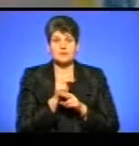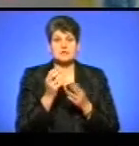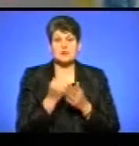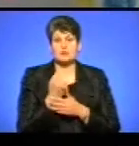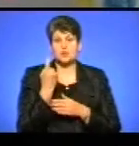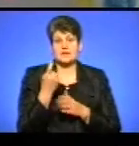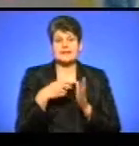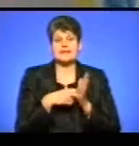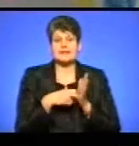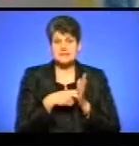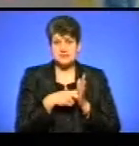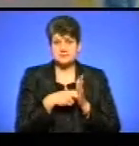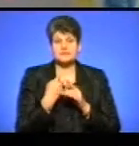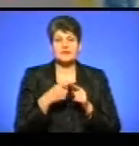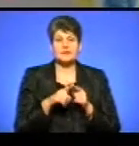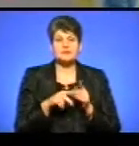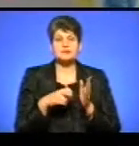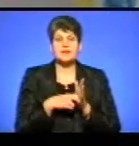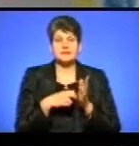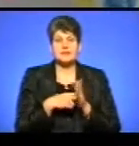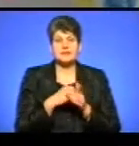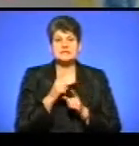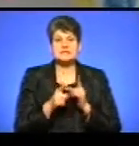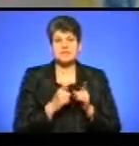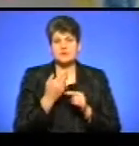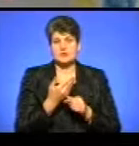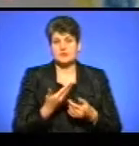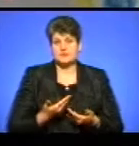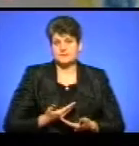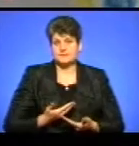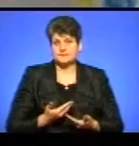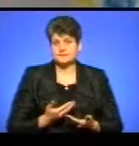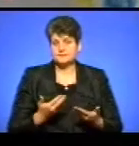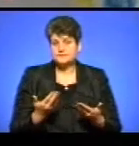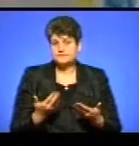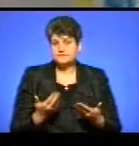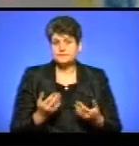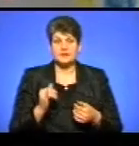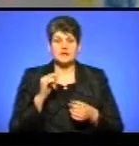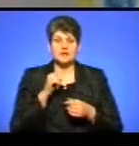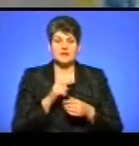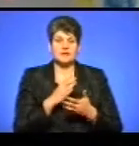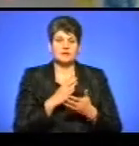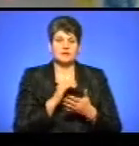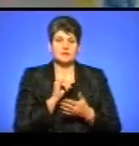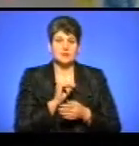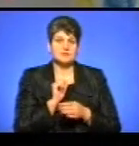лист. Цей лист змінює їхню долю, і є місія